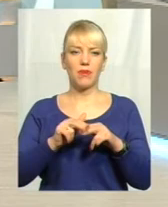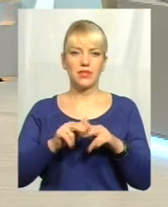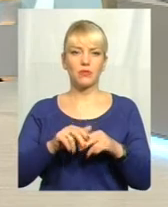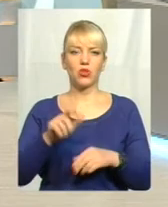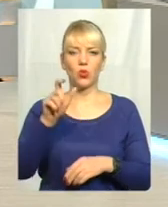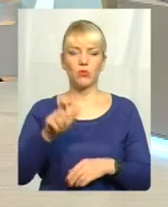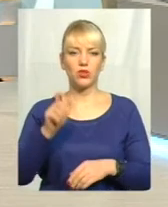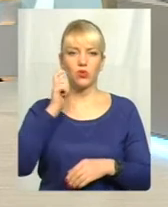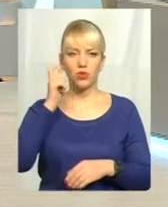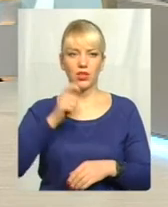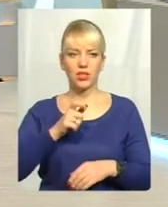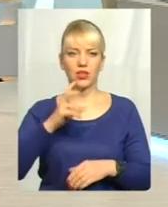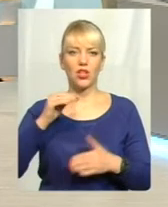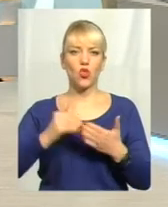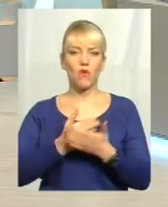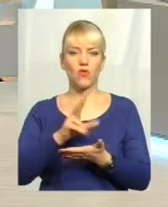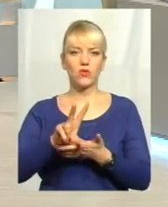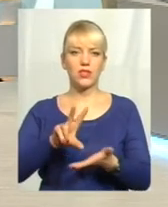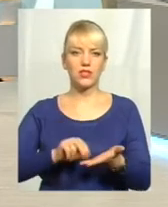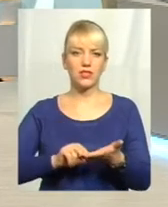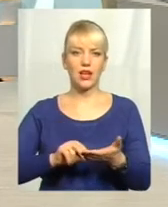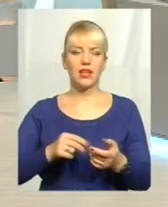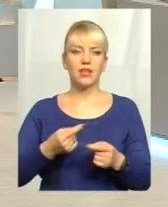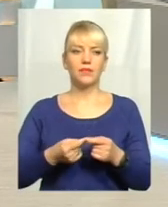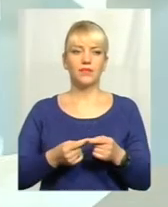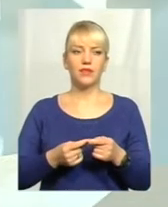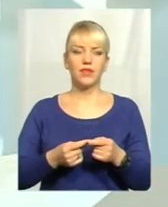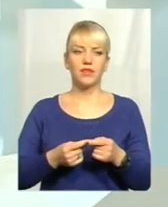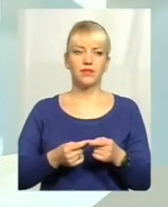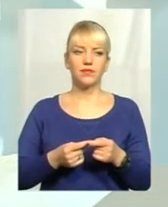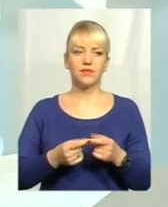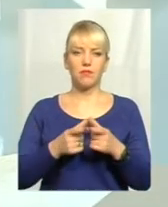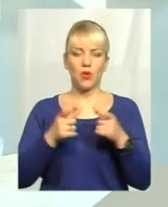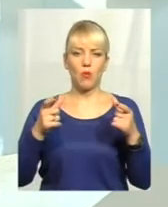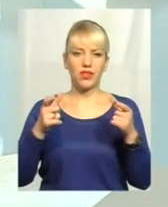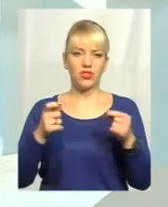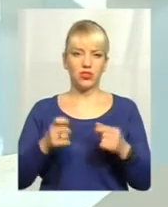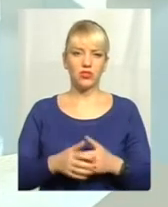громадянина України, саме нового зразка. Тобто, як і той, так і той, йдуть біометричними.